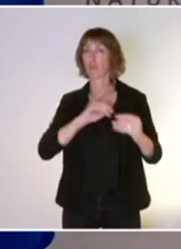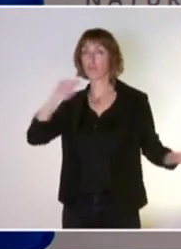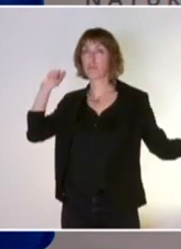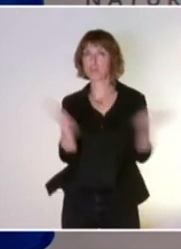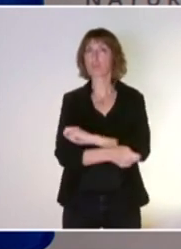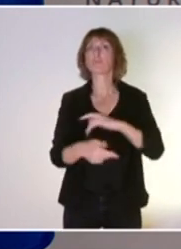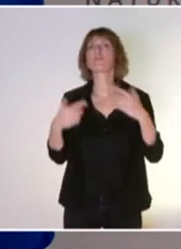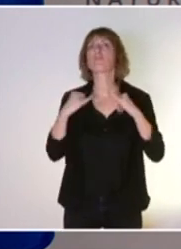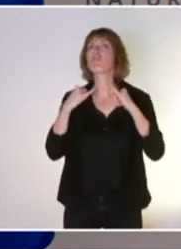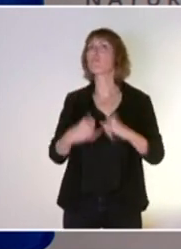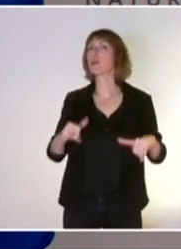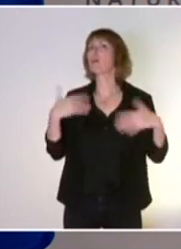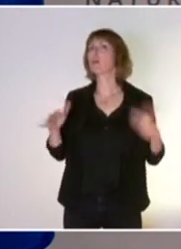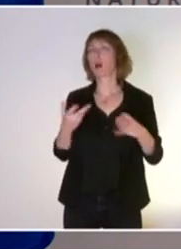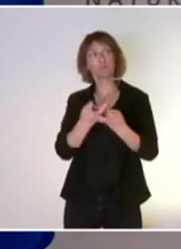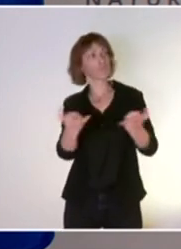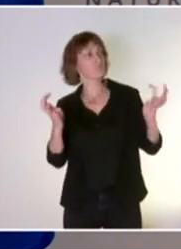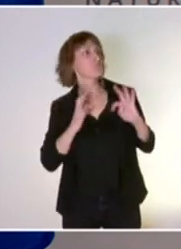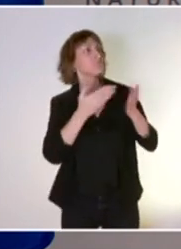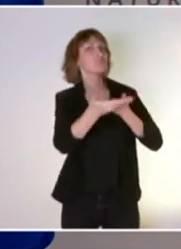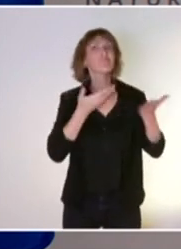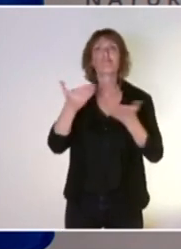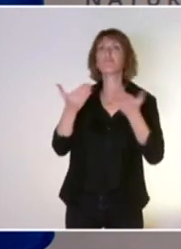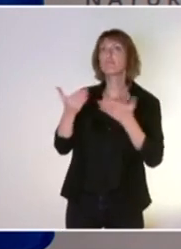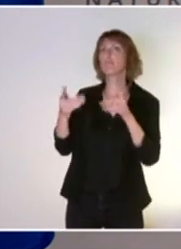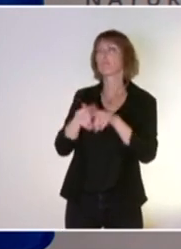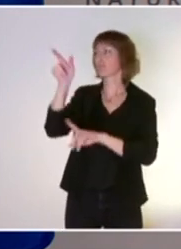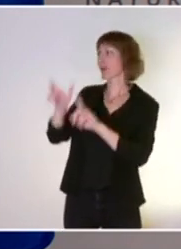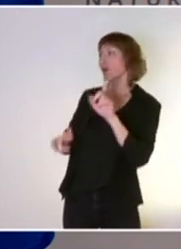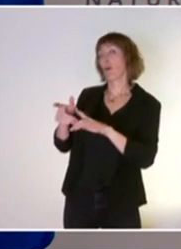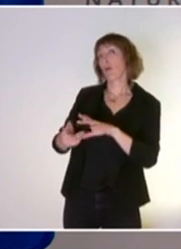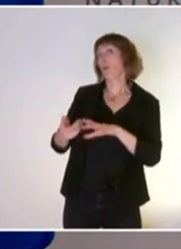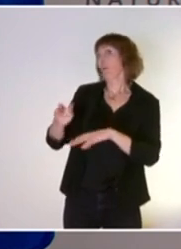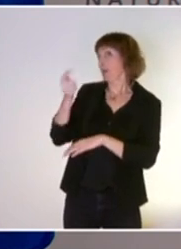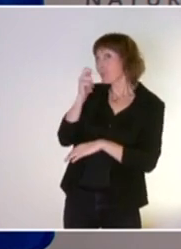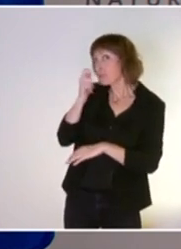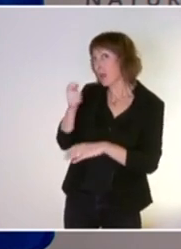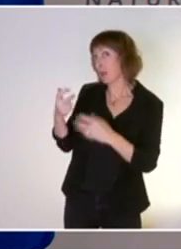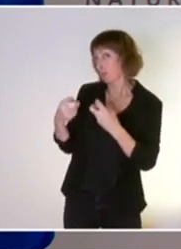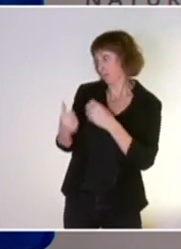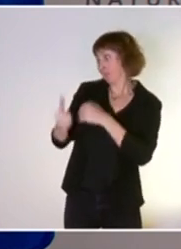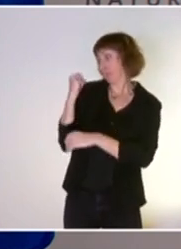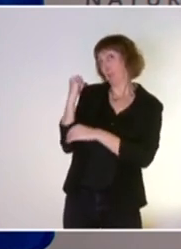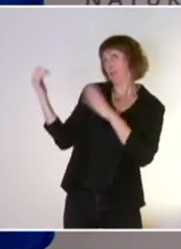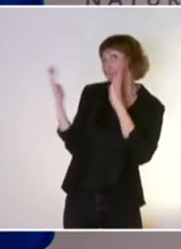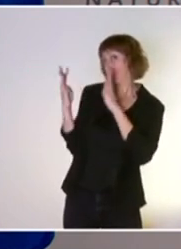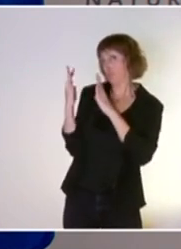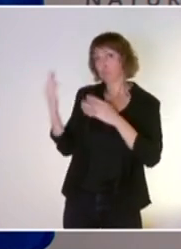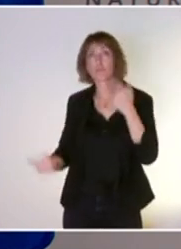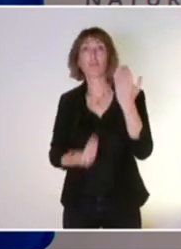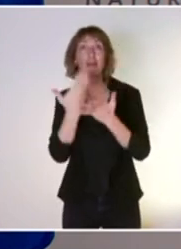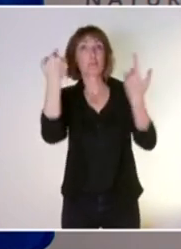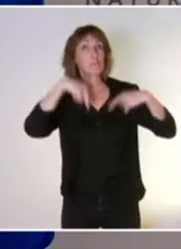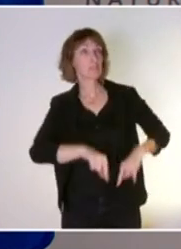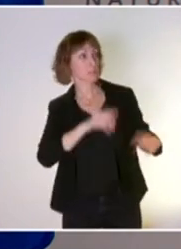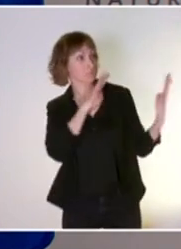tours de table qui ont eu lieu, que ce soit au niveau expert hier comme au niveau ministériel ce matin, cette